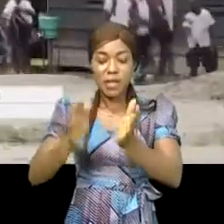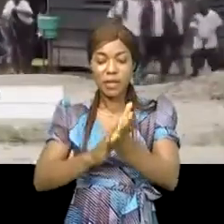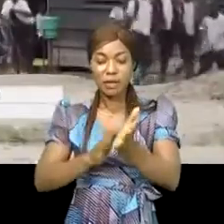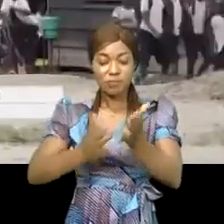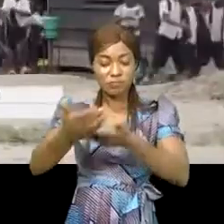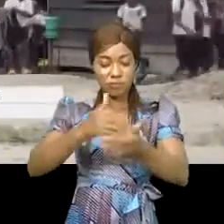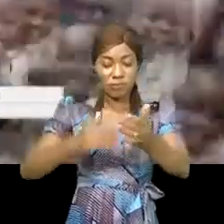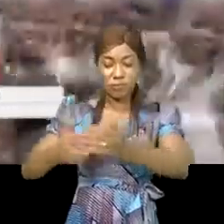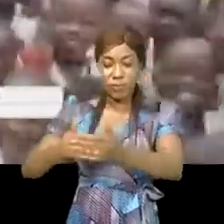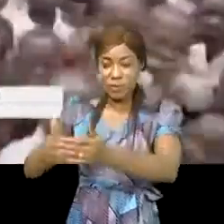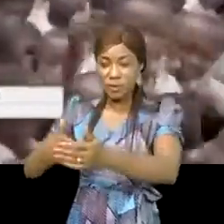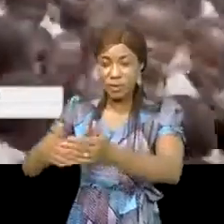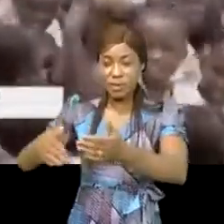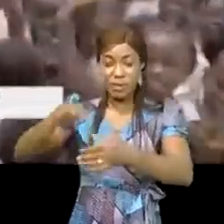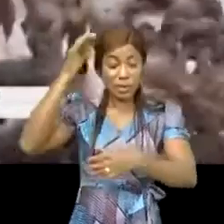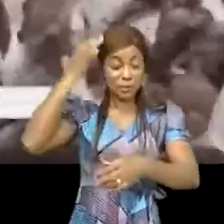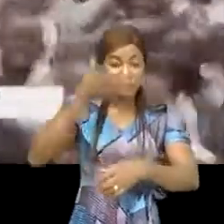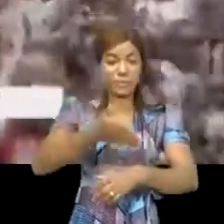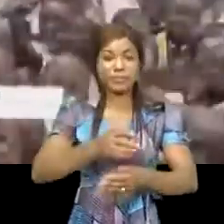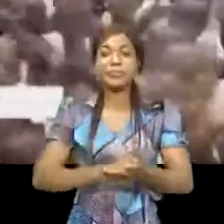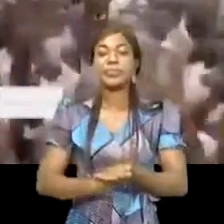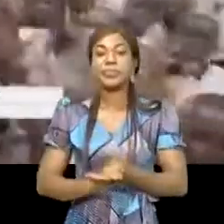encore sous la menace des terroristes.